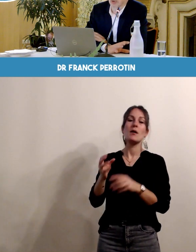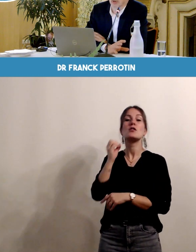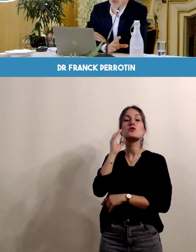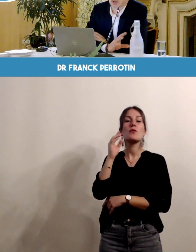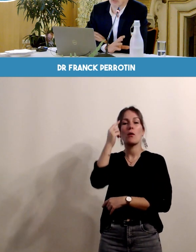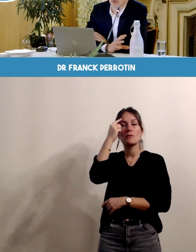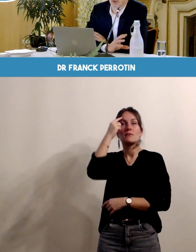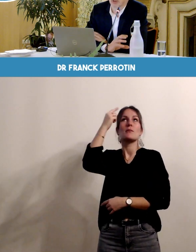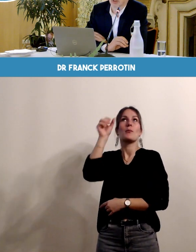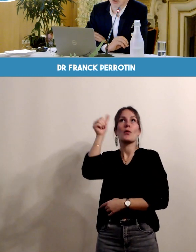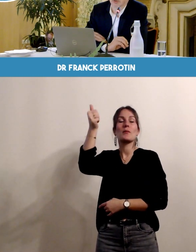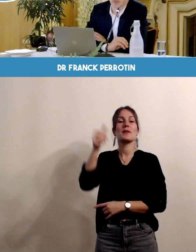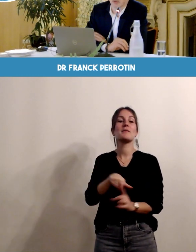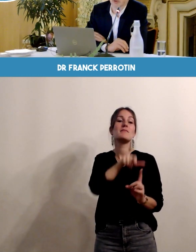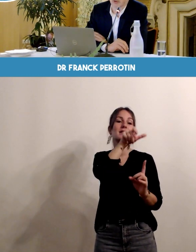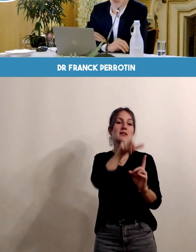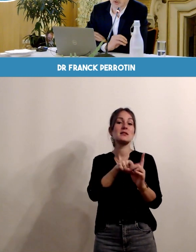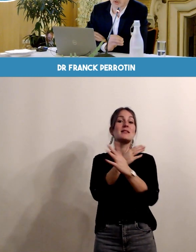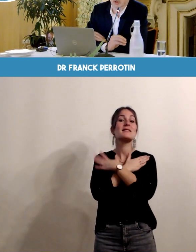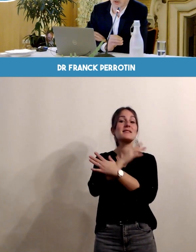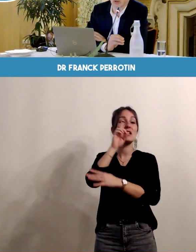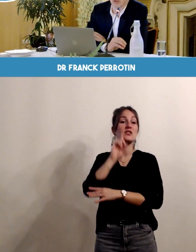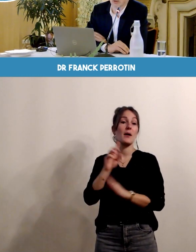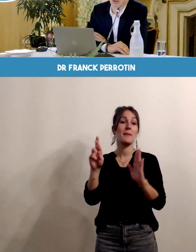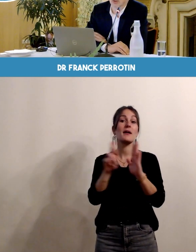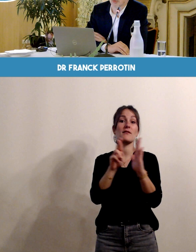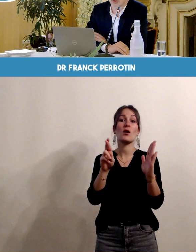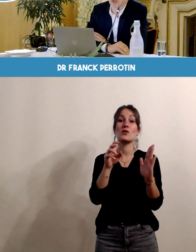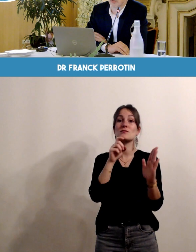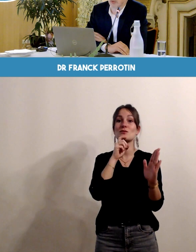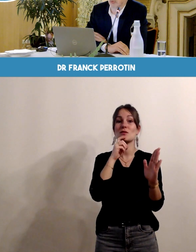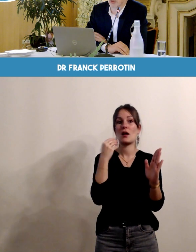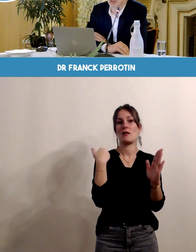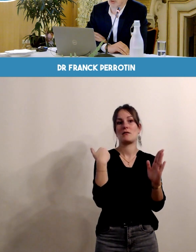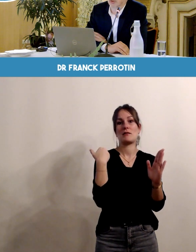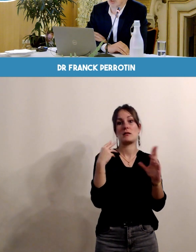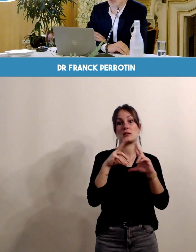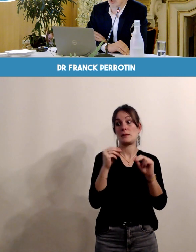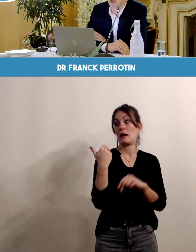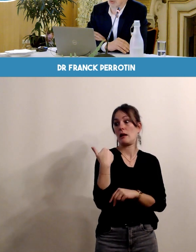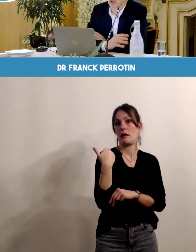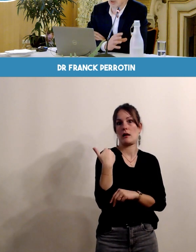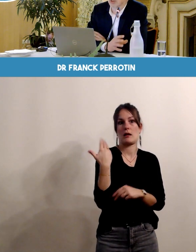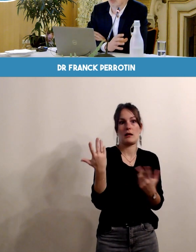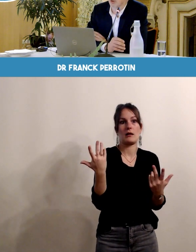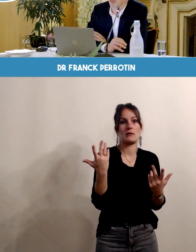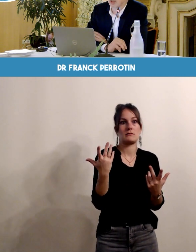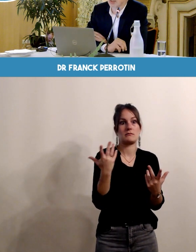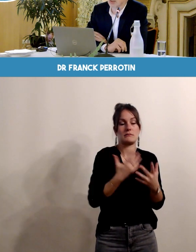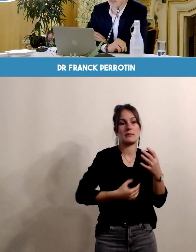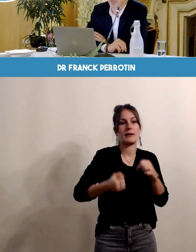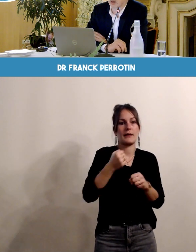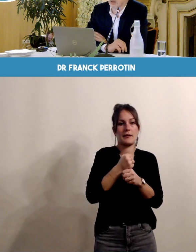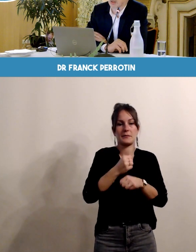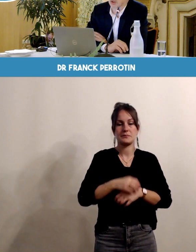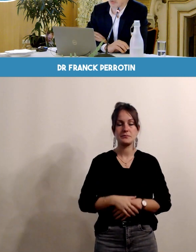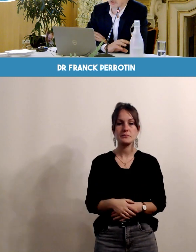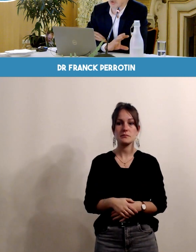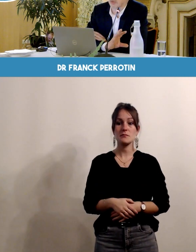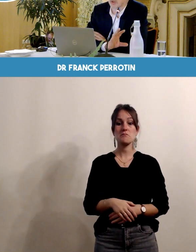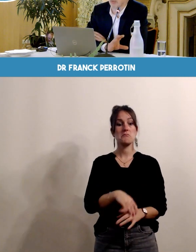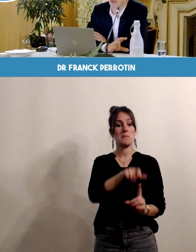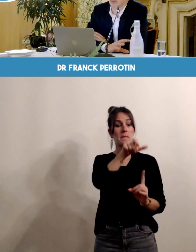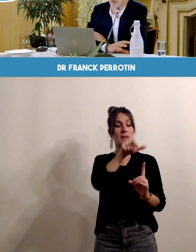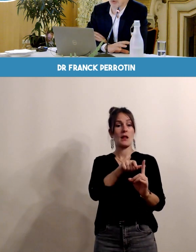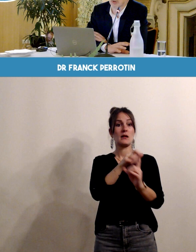sage-femme, Christine vous a parlé de la sage-femme référente qui est un dispositif un peu récent qui se met en place. La sage